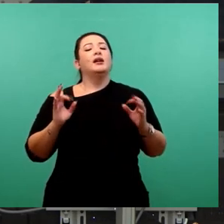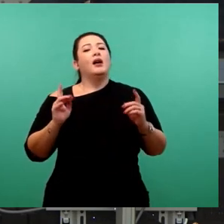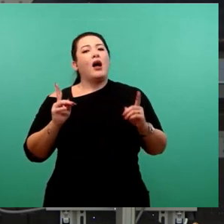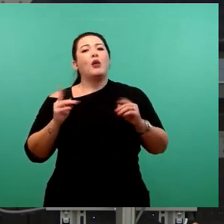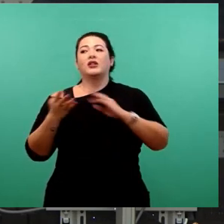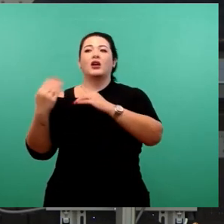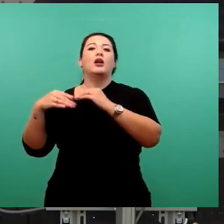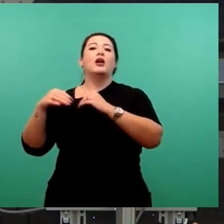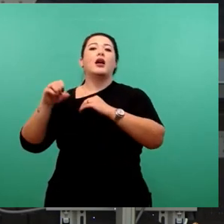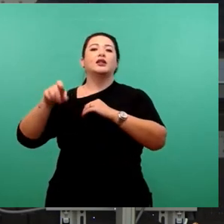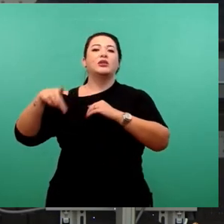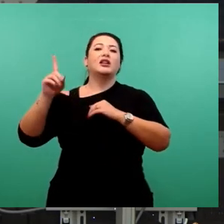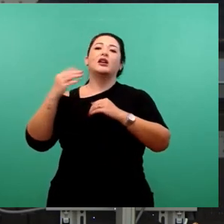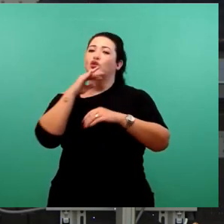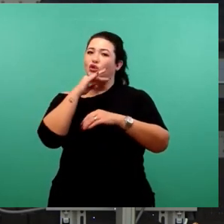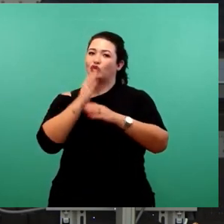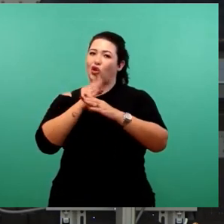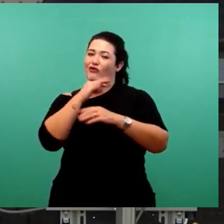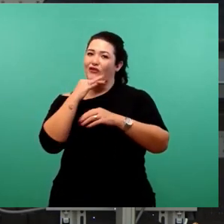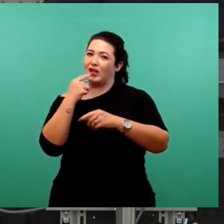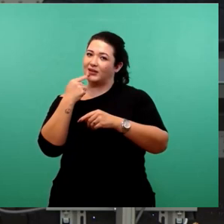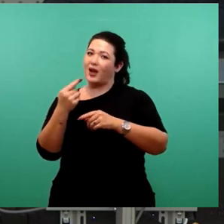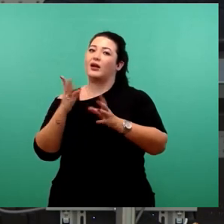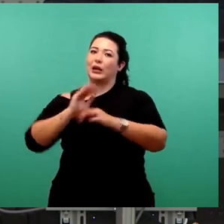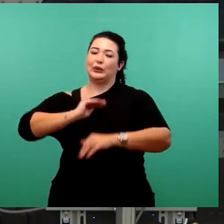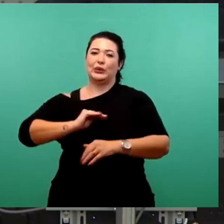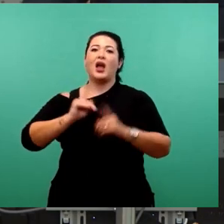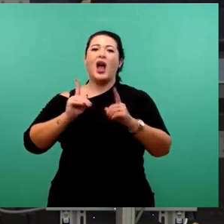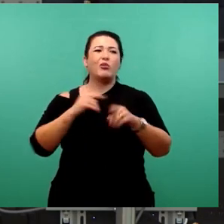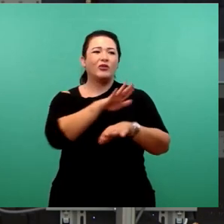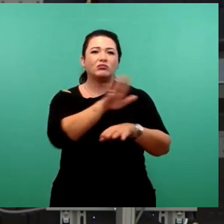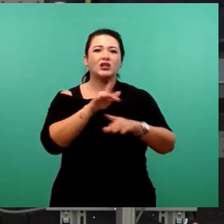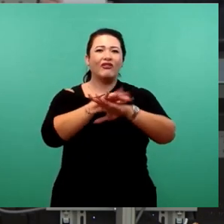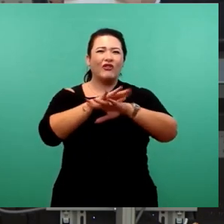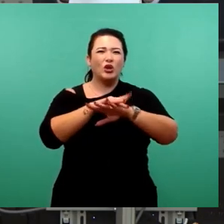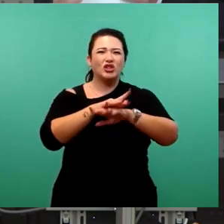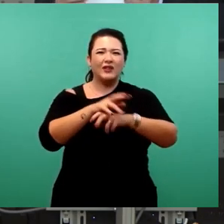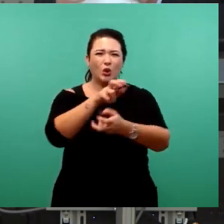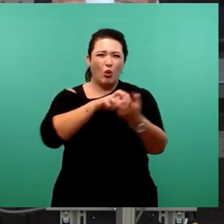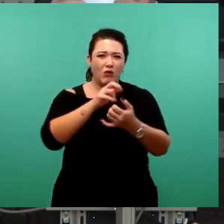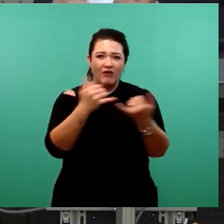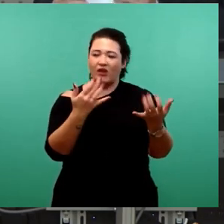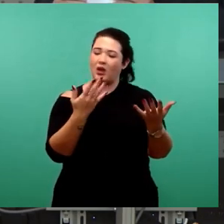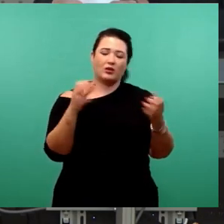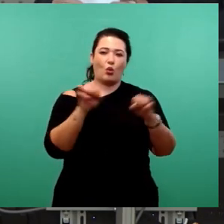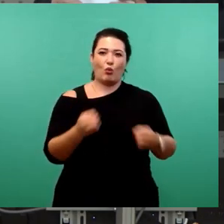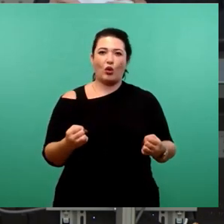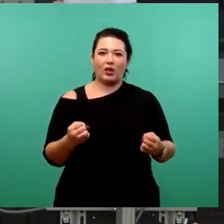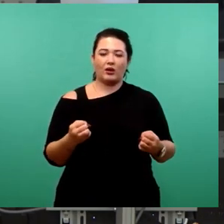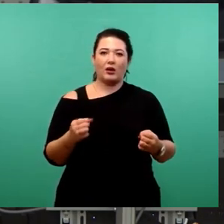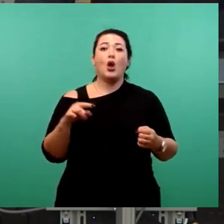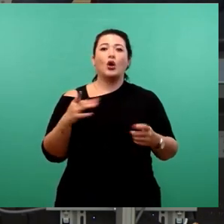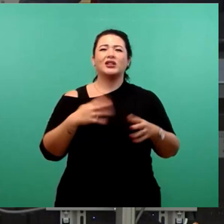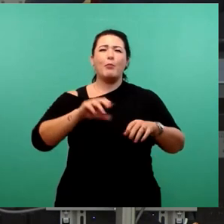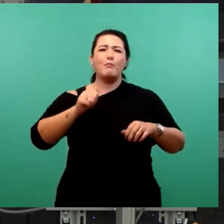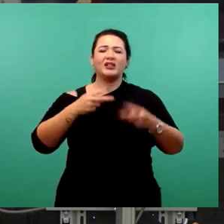SPD auch schon gemacht. Aber was ist das, was Sie mit der Wirtschaft machen? Endlich ein eigenes Ressort, und dann wird der wichtigste Bereich, den wir